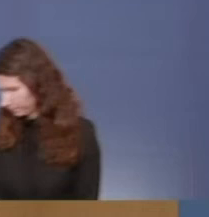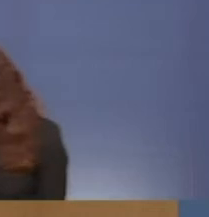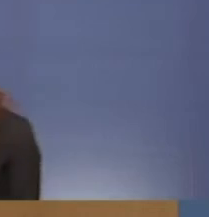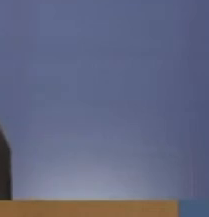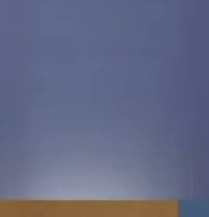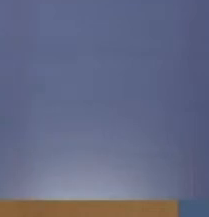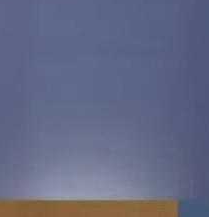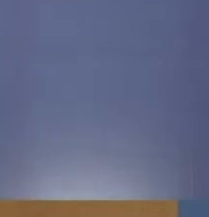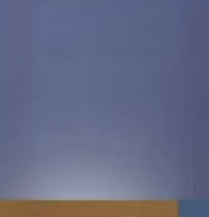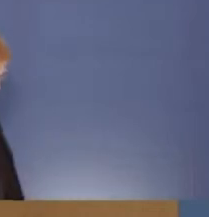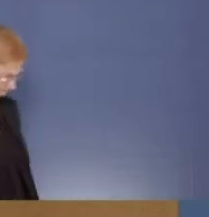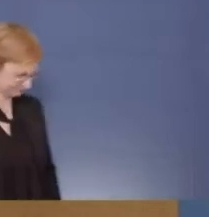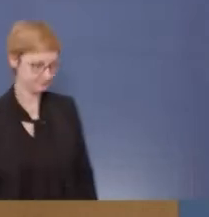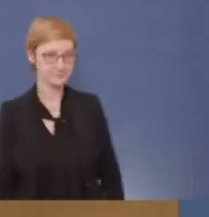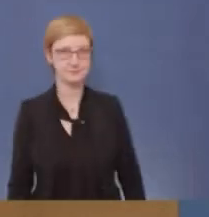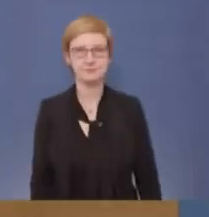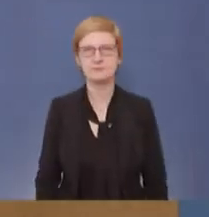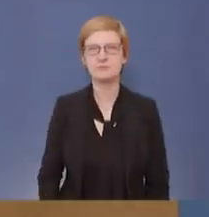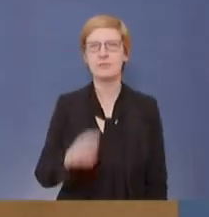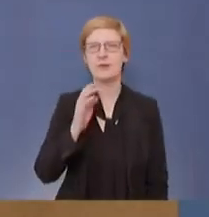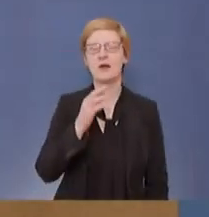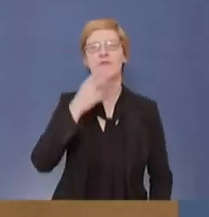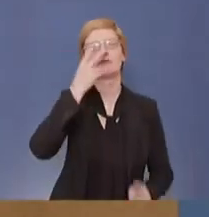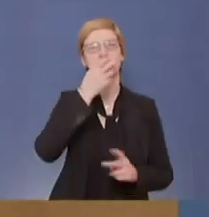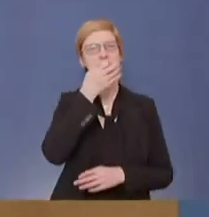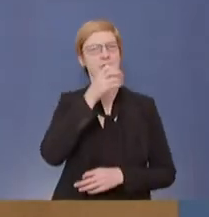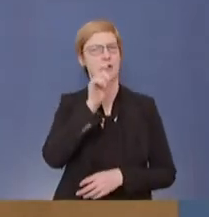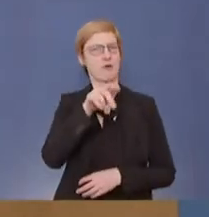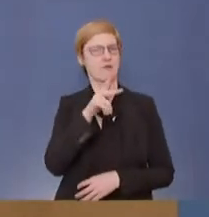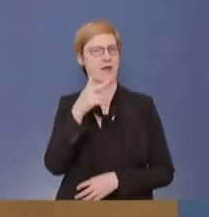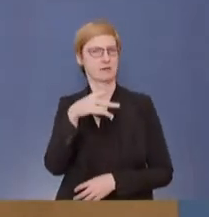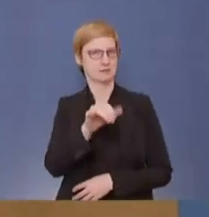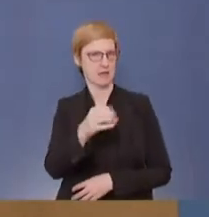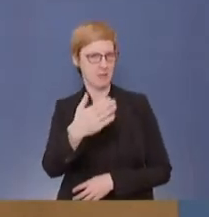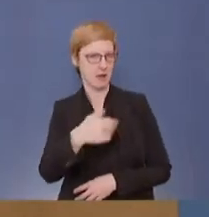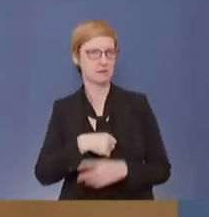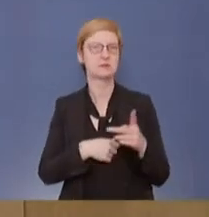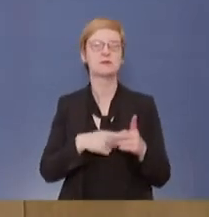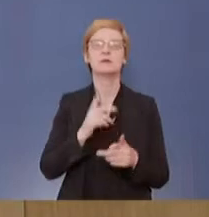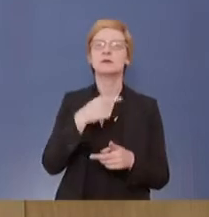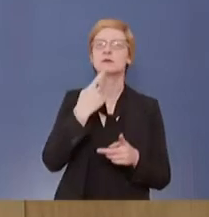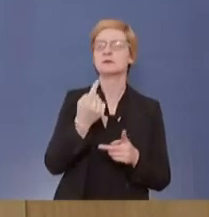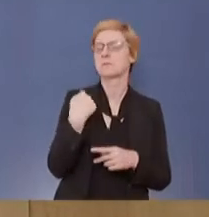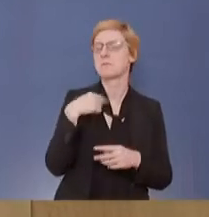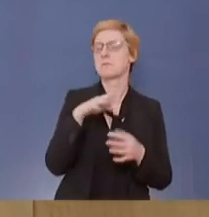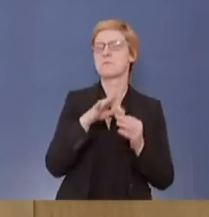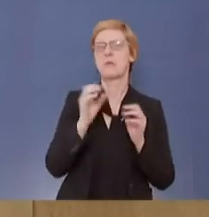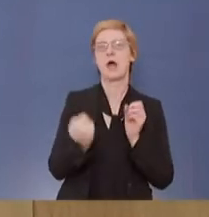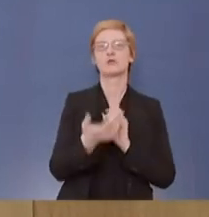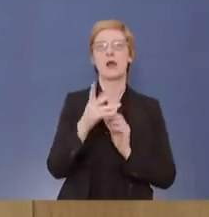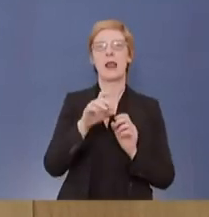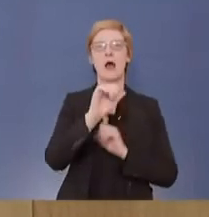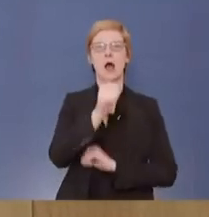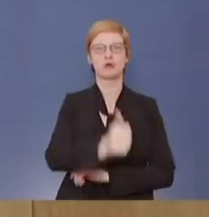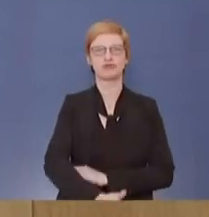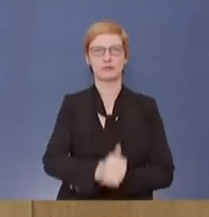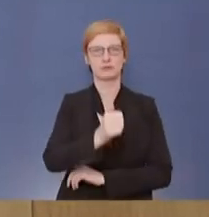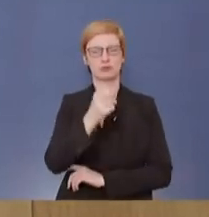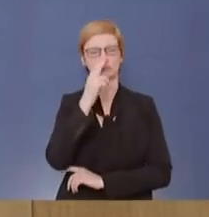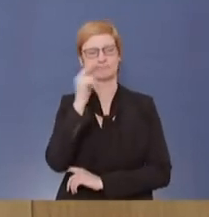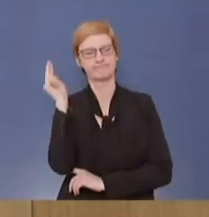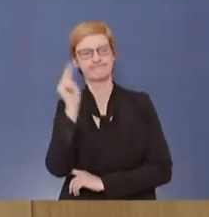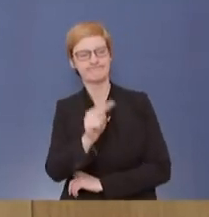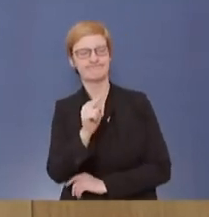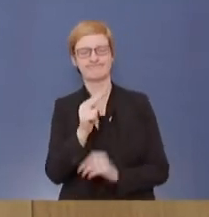Verständnisfrage. Sie haben gerade auf die Frage nach der aktuellen Einschätzung geantwortet. Im Hinblick auf die